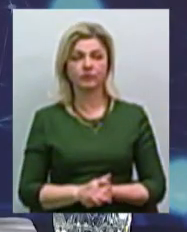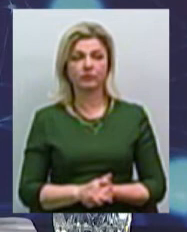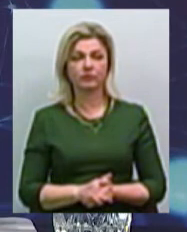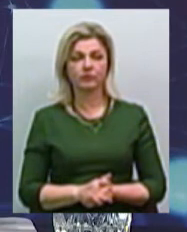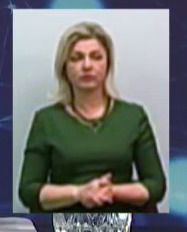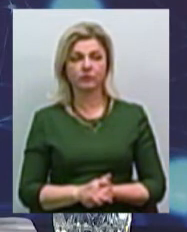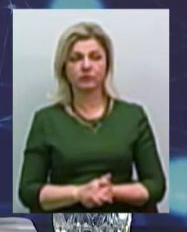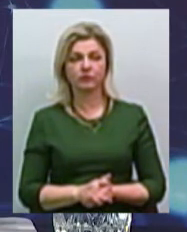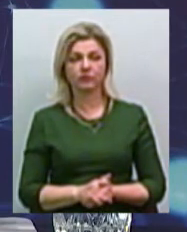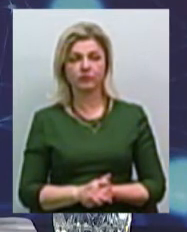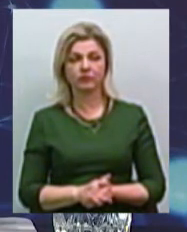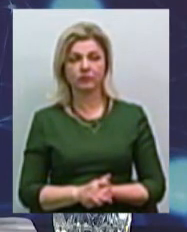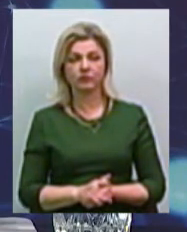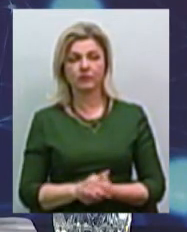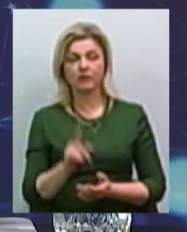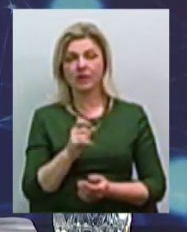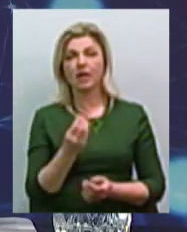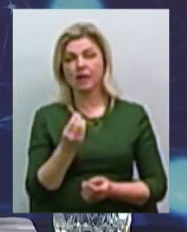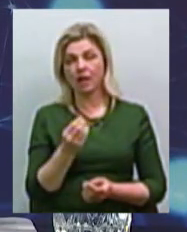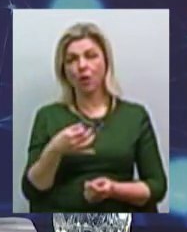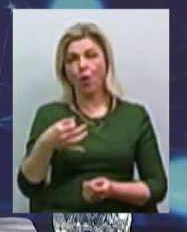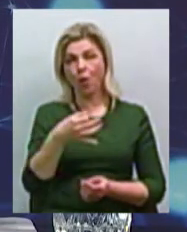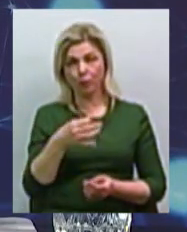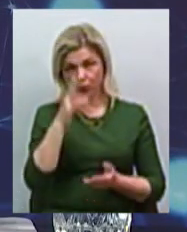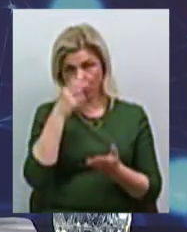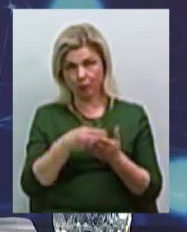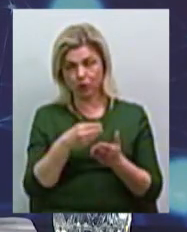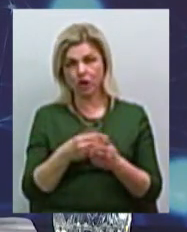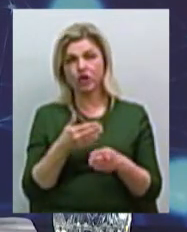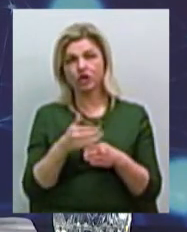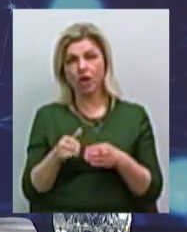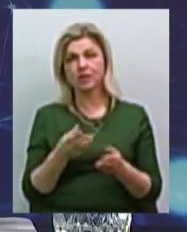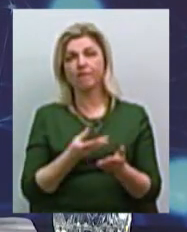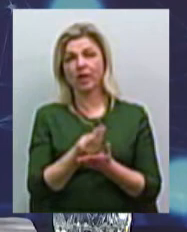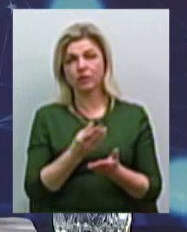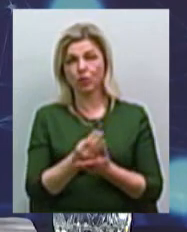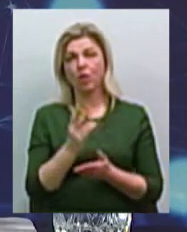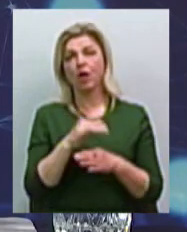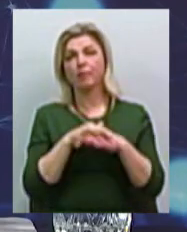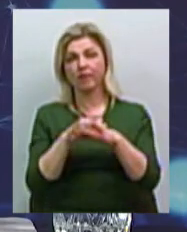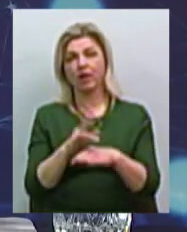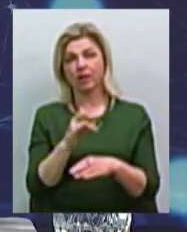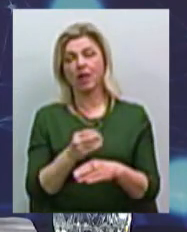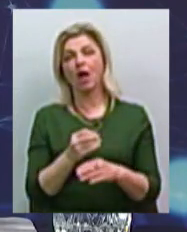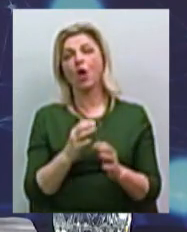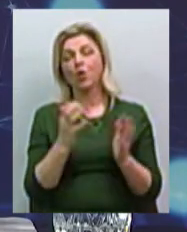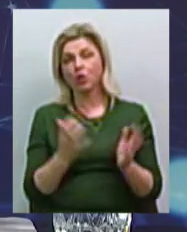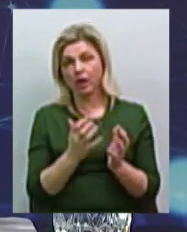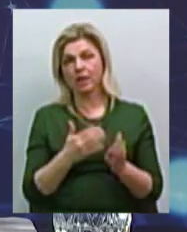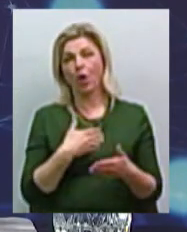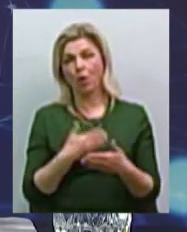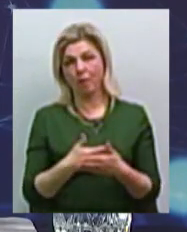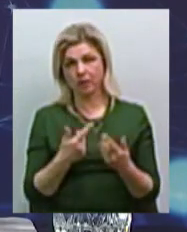катастрофи. І за рахунок коштів обласного бюджету часткове співфінансування йде на утримання громадської організації. І